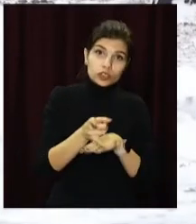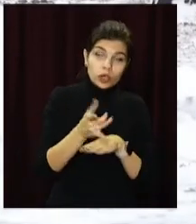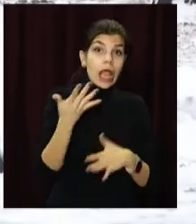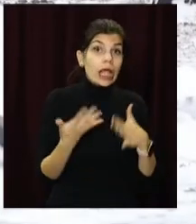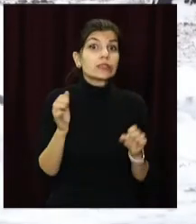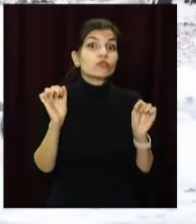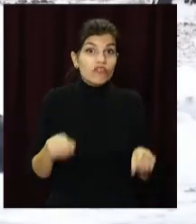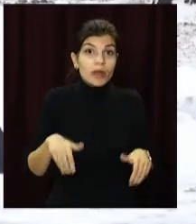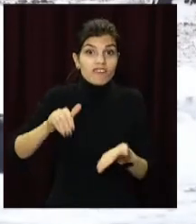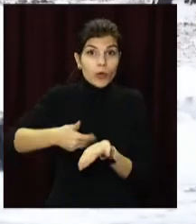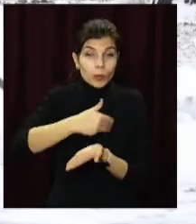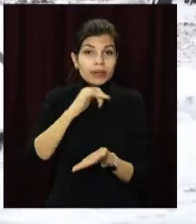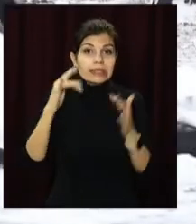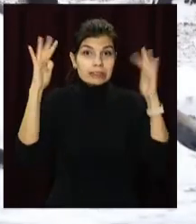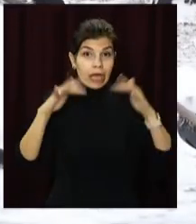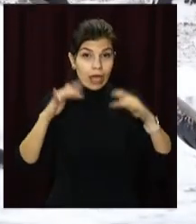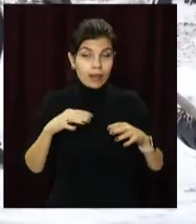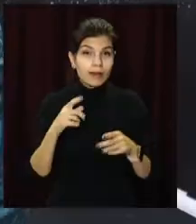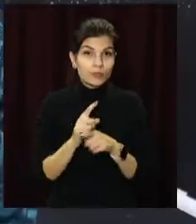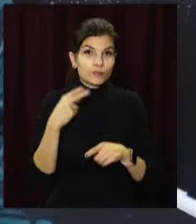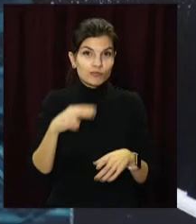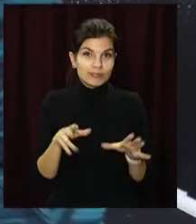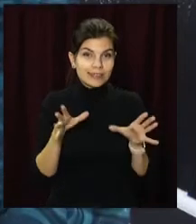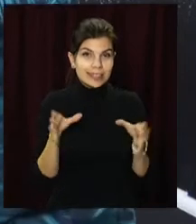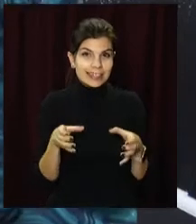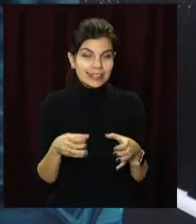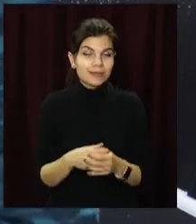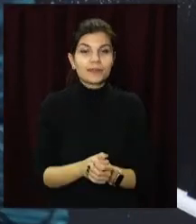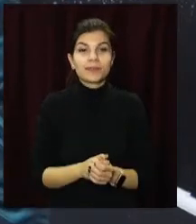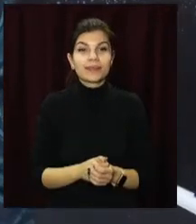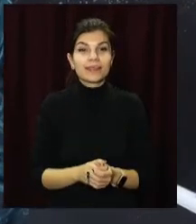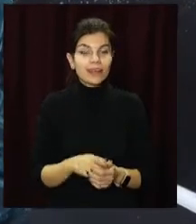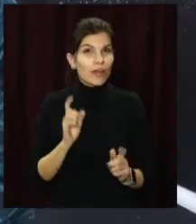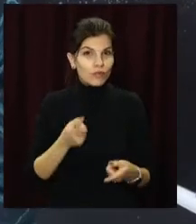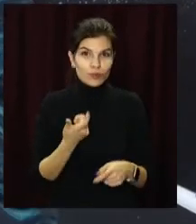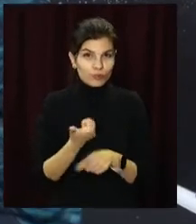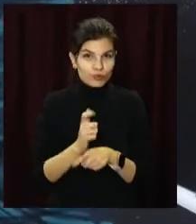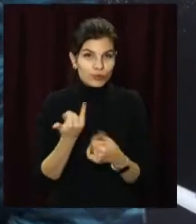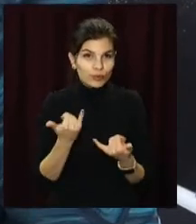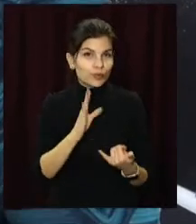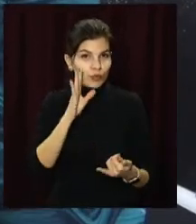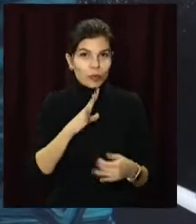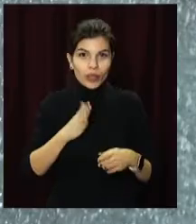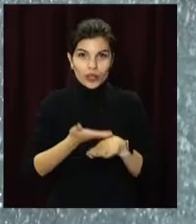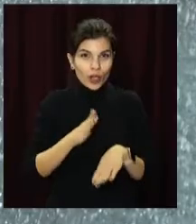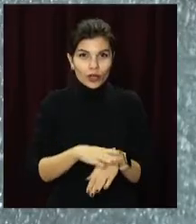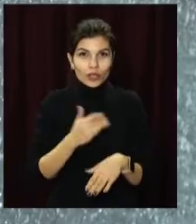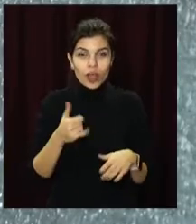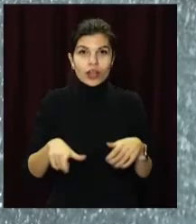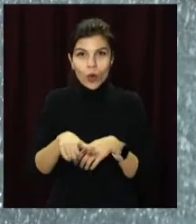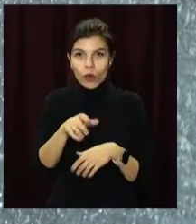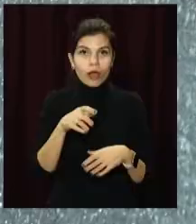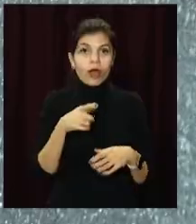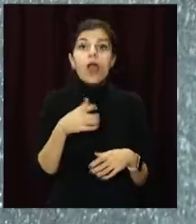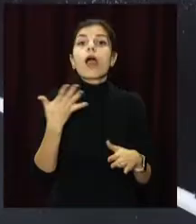якщо змогли їх викопати зі снігового полону. Добиралися дуже важко, тому що дороги були не розчищені. Це в якому